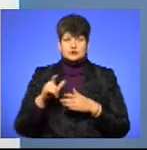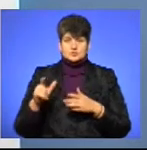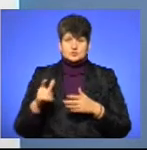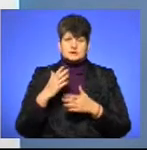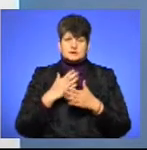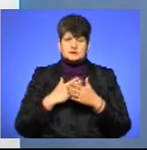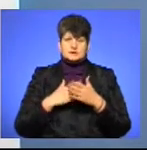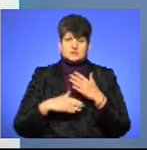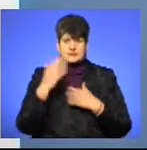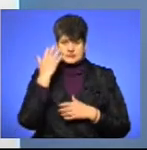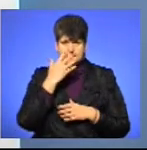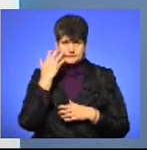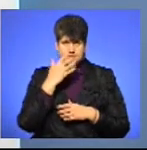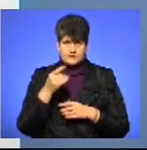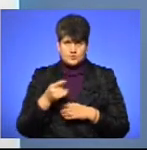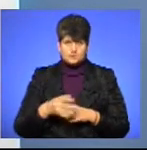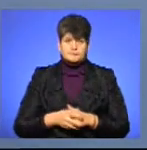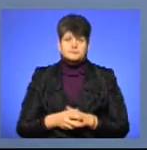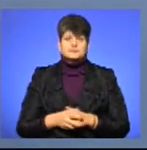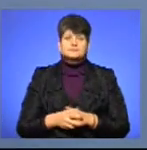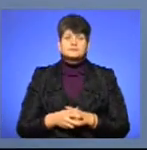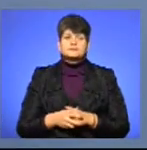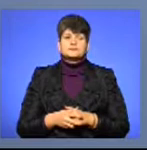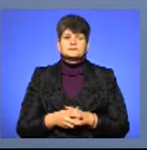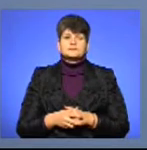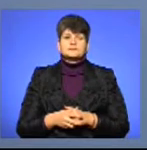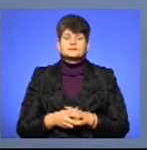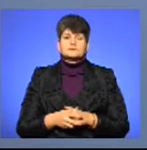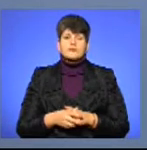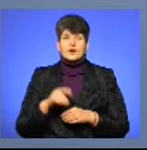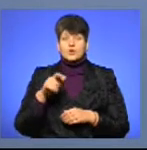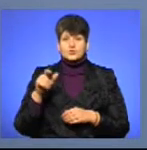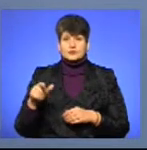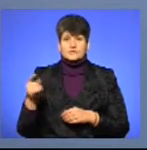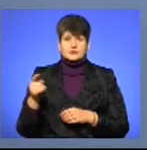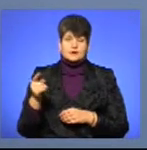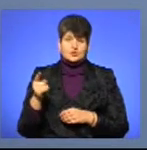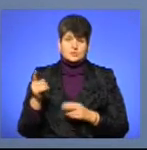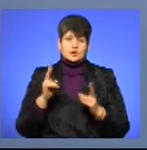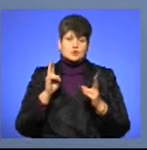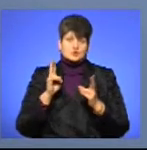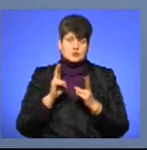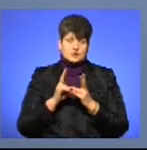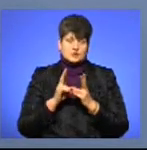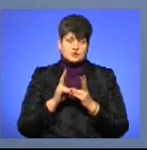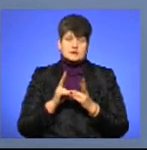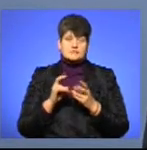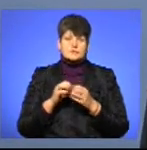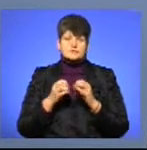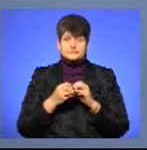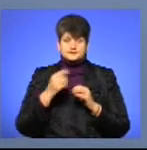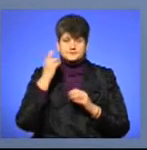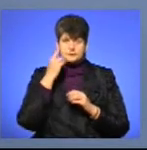зору в Тернополі? Розкажіть, будь ласка, пане Олеже. Ну, люди в Тернополі зустрічаються з вадами зору,